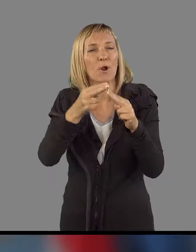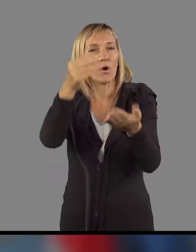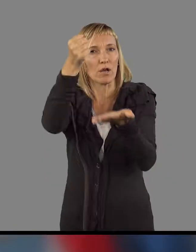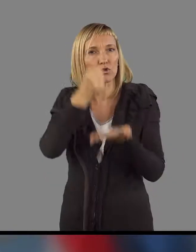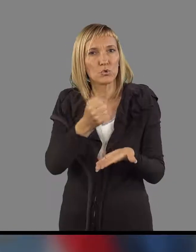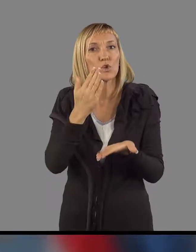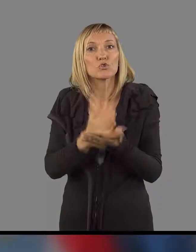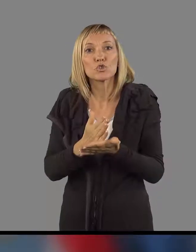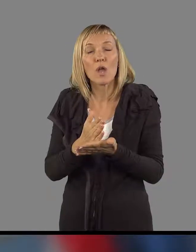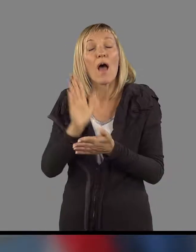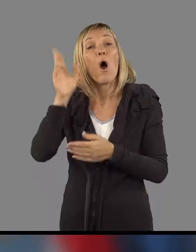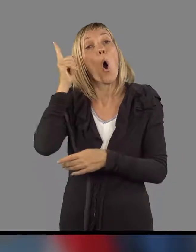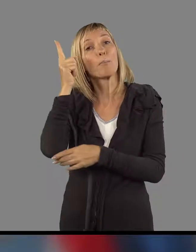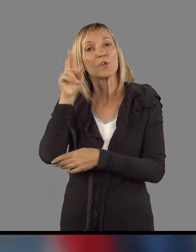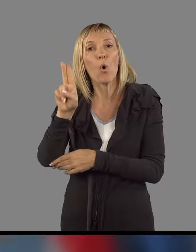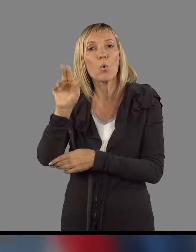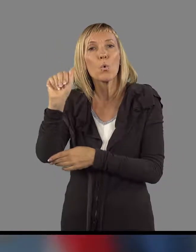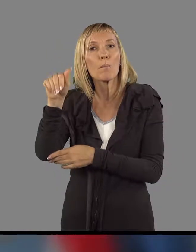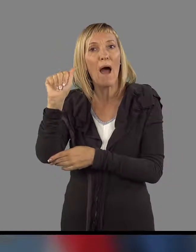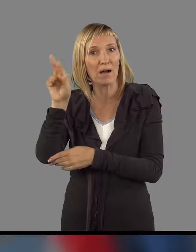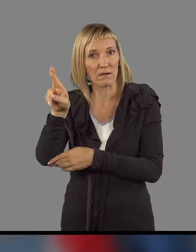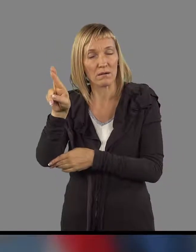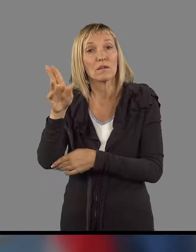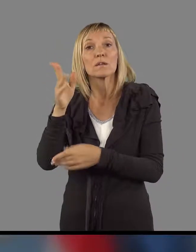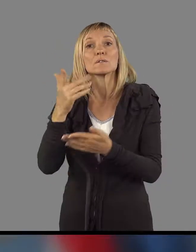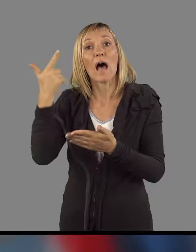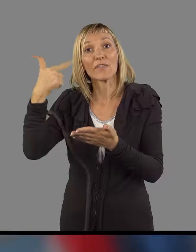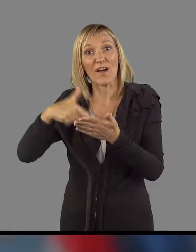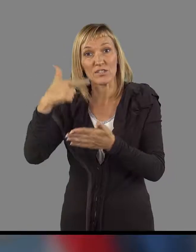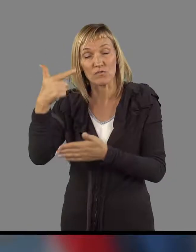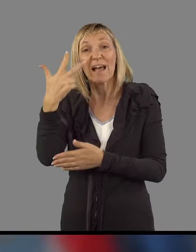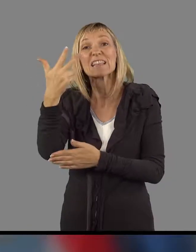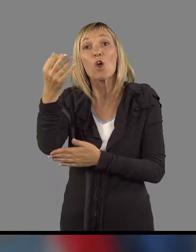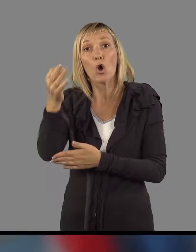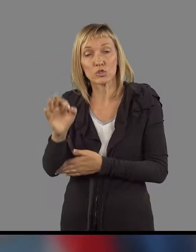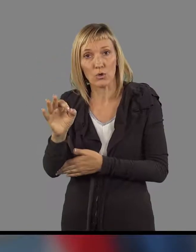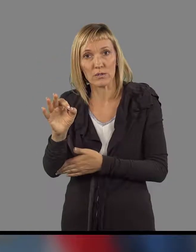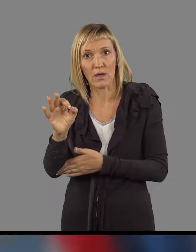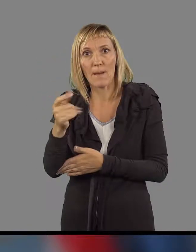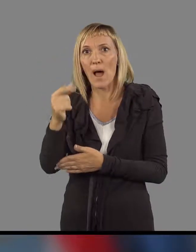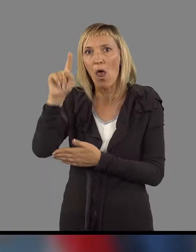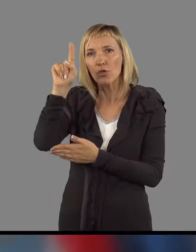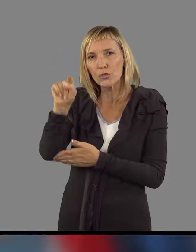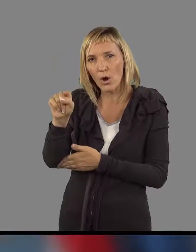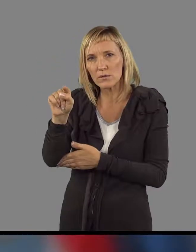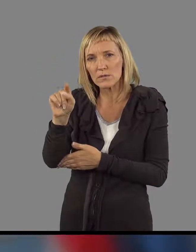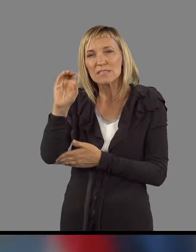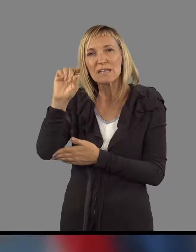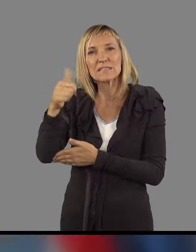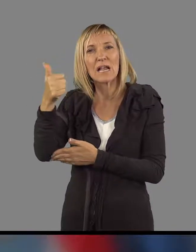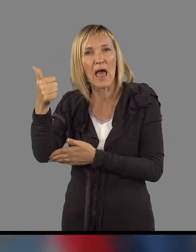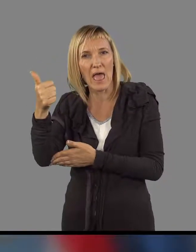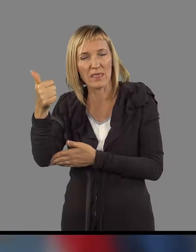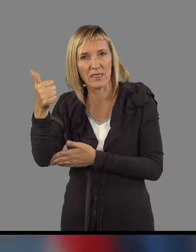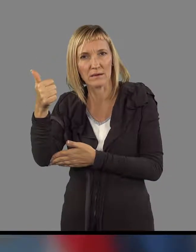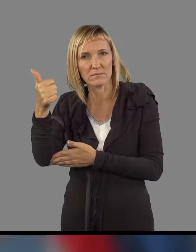jesensko napomet, umarja, ki znaša za leto 23 odstotke, torej je bila znižena za ni celena odstotke, iz 3